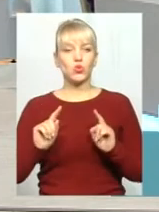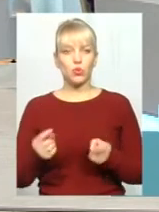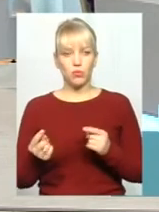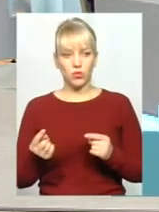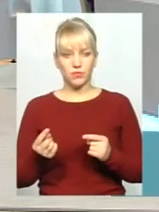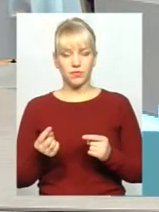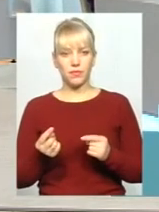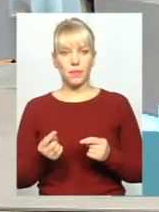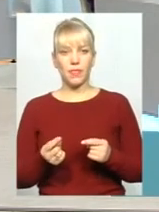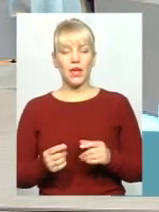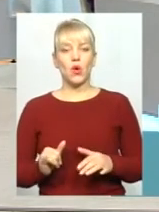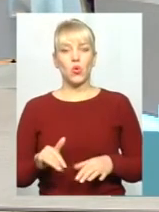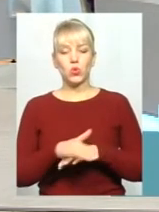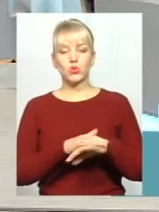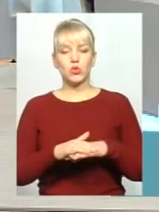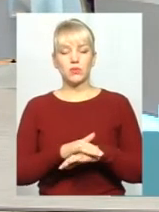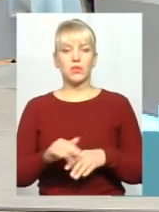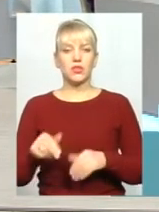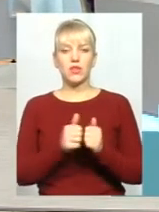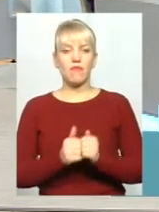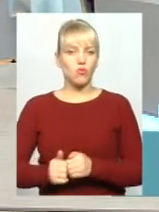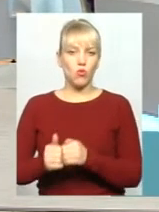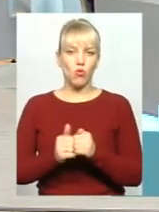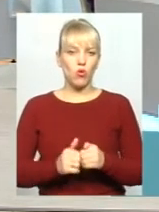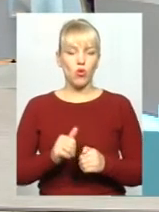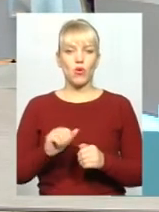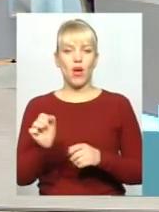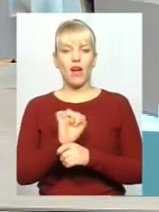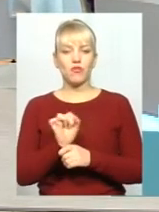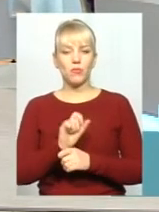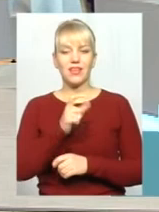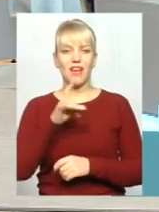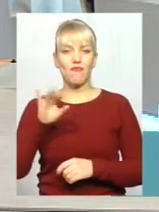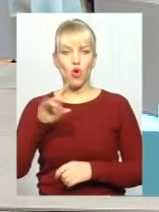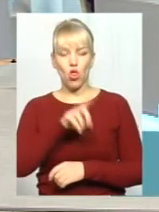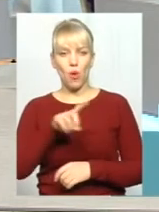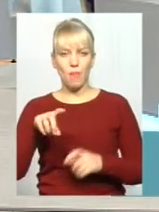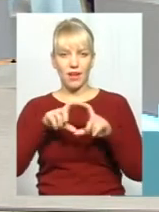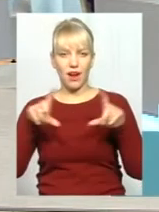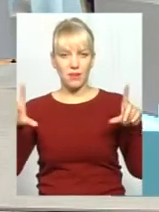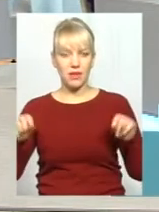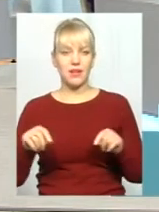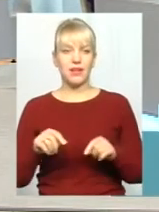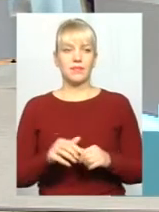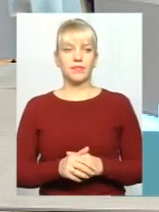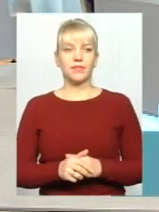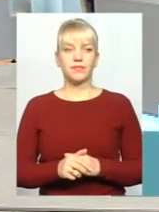у суспільстві навколо автомобілів на євро номерах дуже багато розмов, немає конкретної відповіді? Це